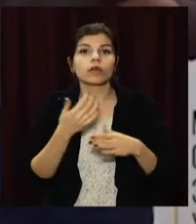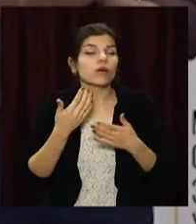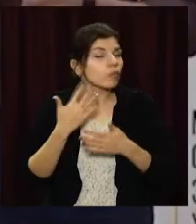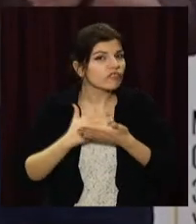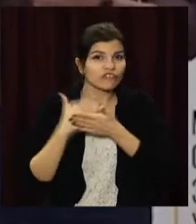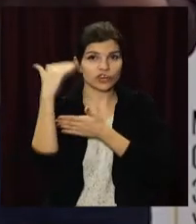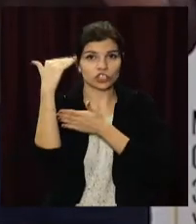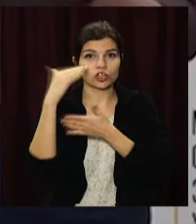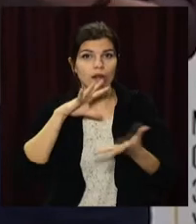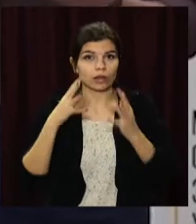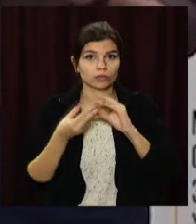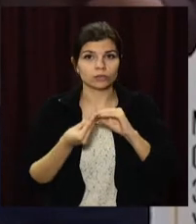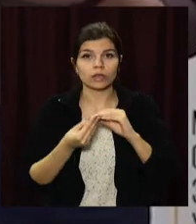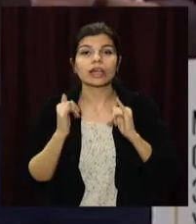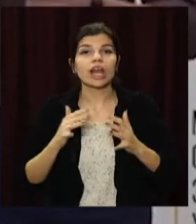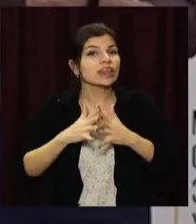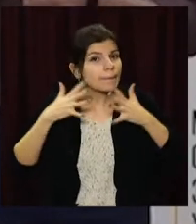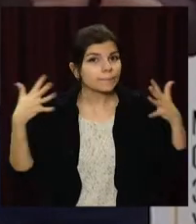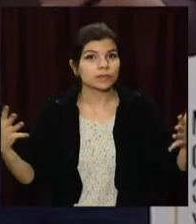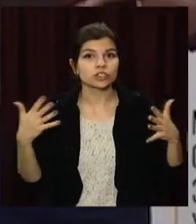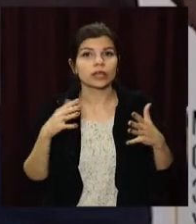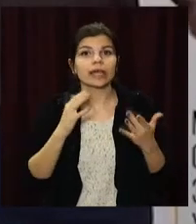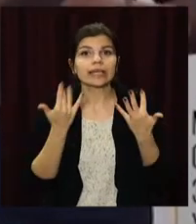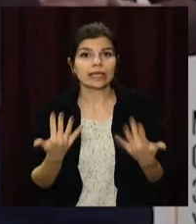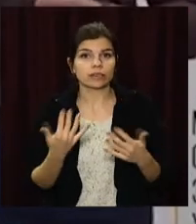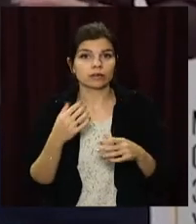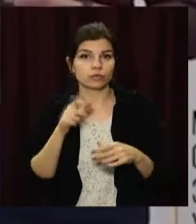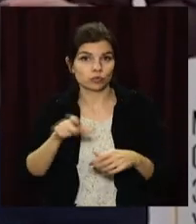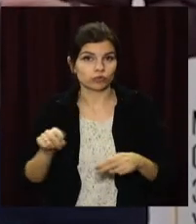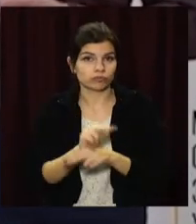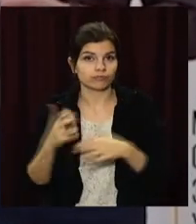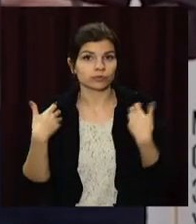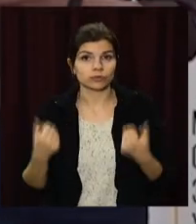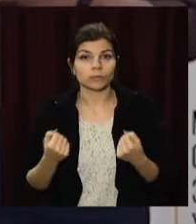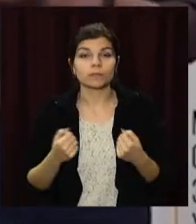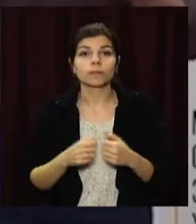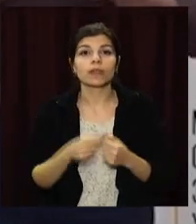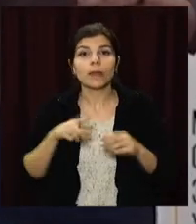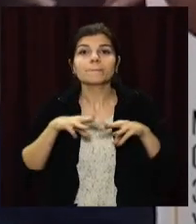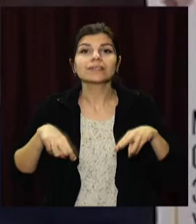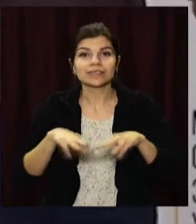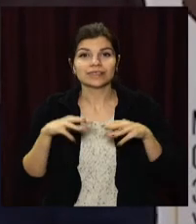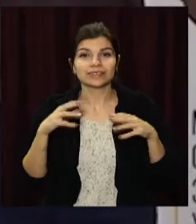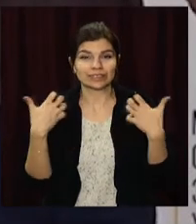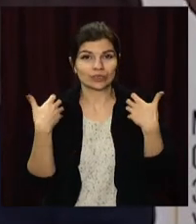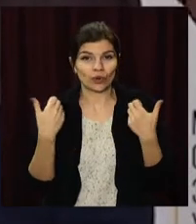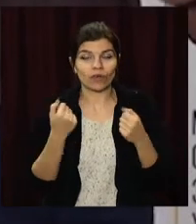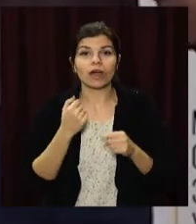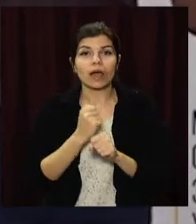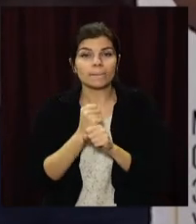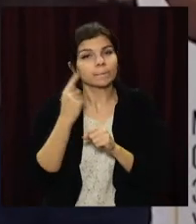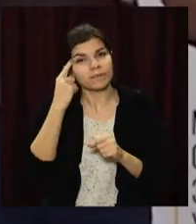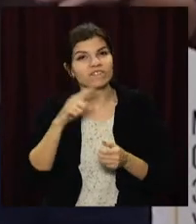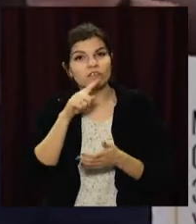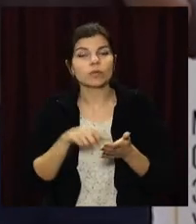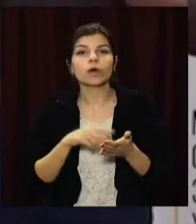найвищих показників для найбільшої кількості пацієнтів. Також Міністерство охорони здоров'я працює над